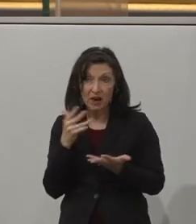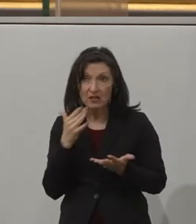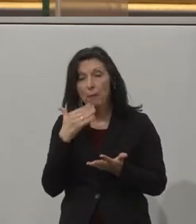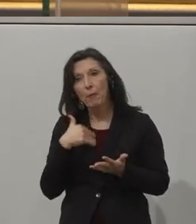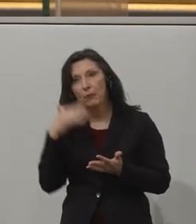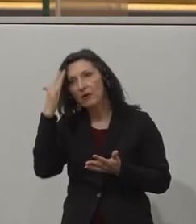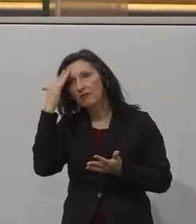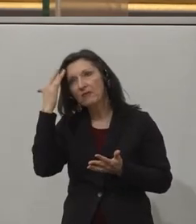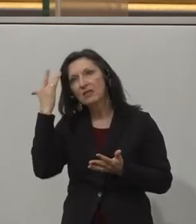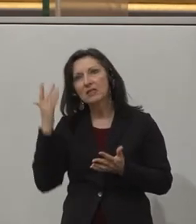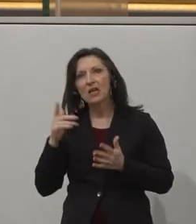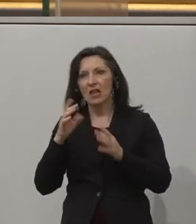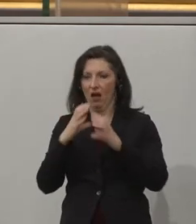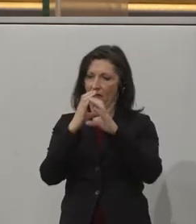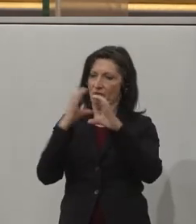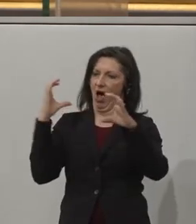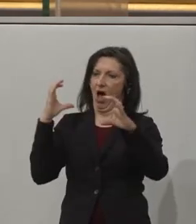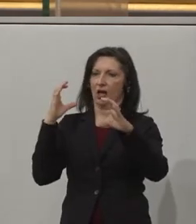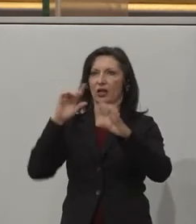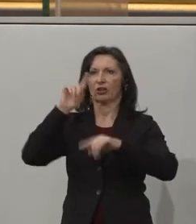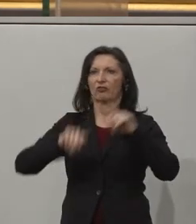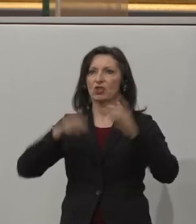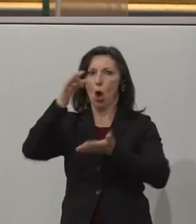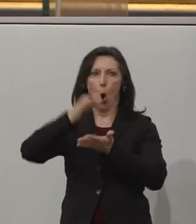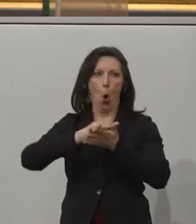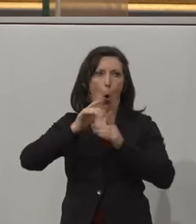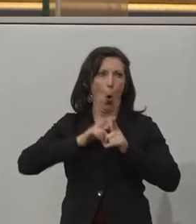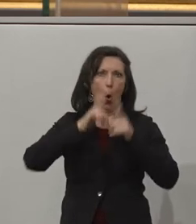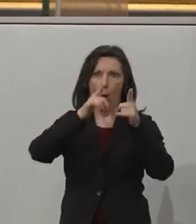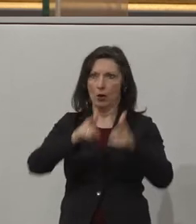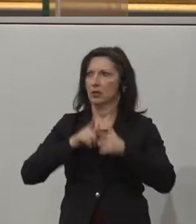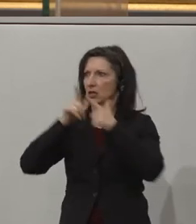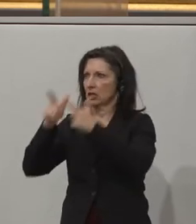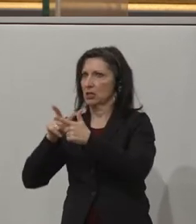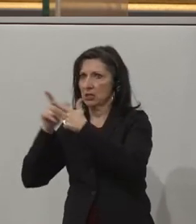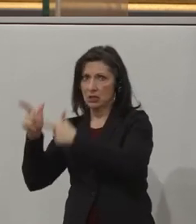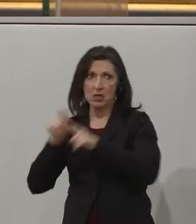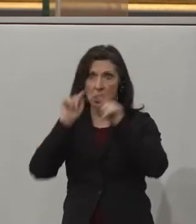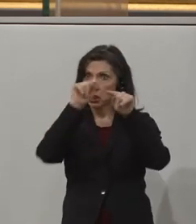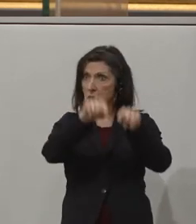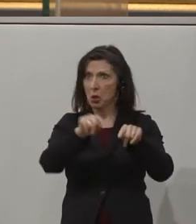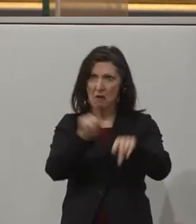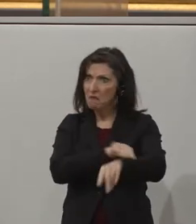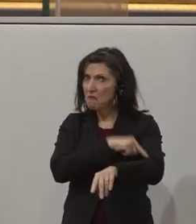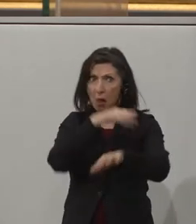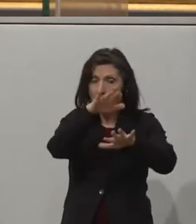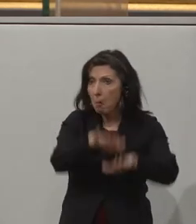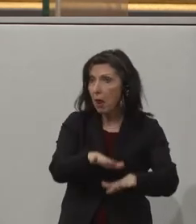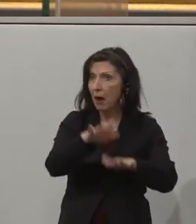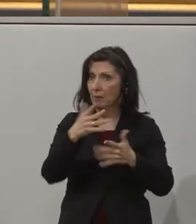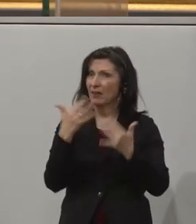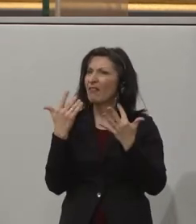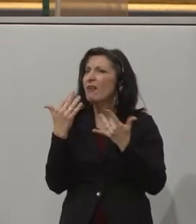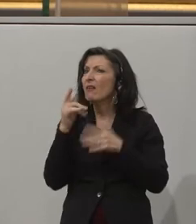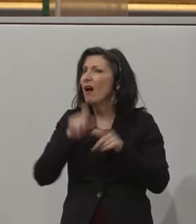mobile Wagen fährt ja dann verschiedene Standorten. Und wie lange ist der dann vor Ort oder wie viele Jugendliche sollen dann die verschiedenen